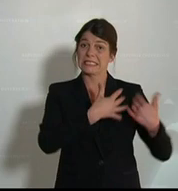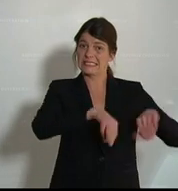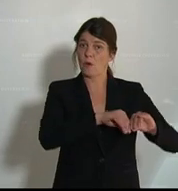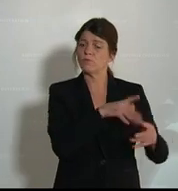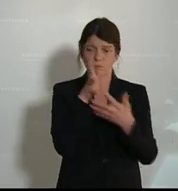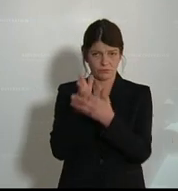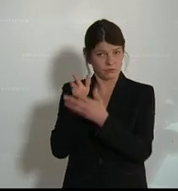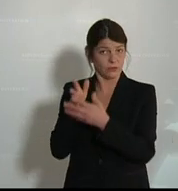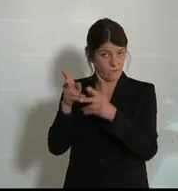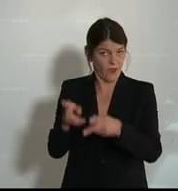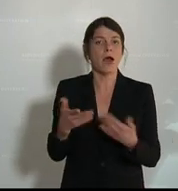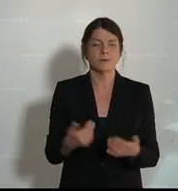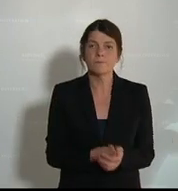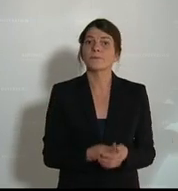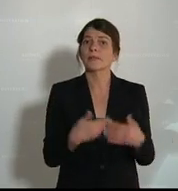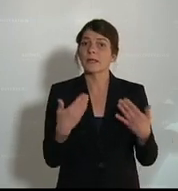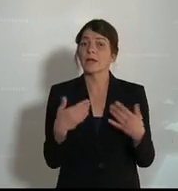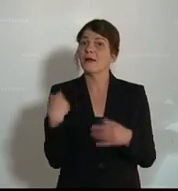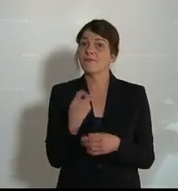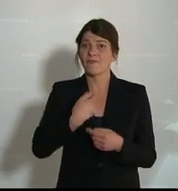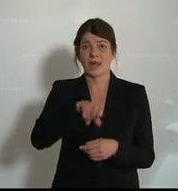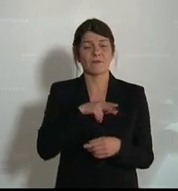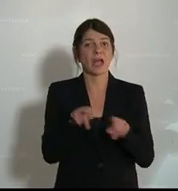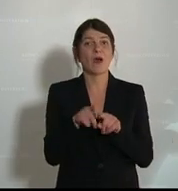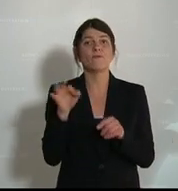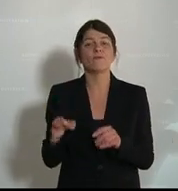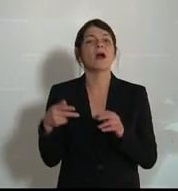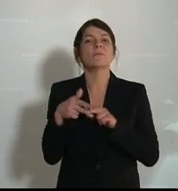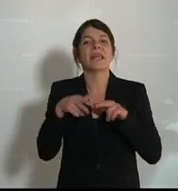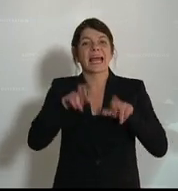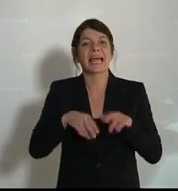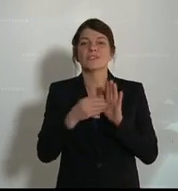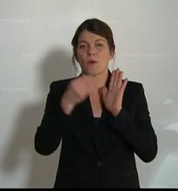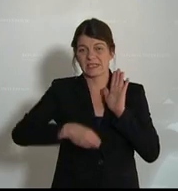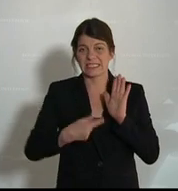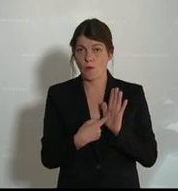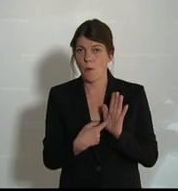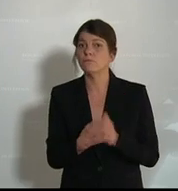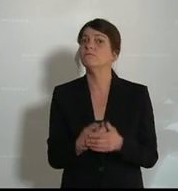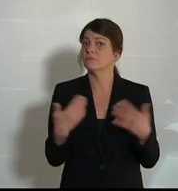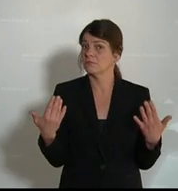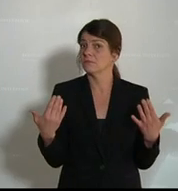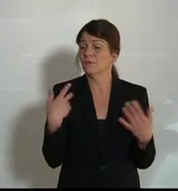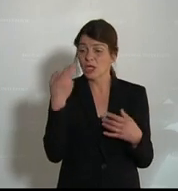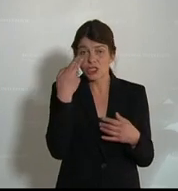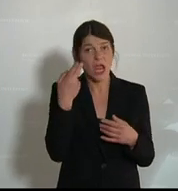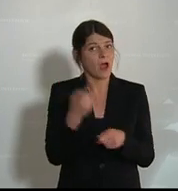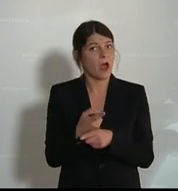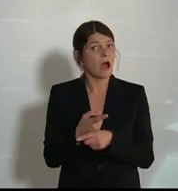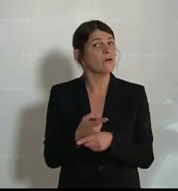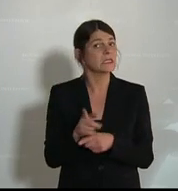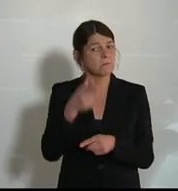überprüft. Wir sind zuständig für die Behindertenrechtskonvention, um eben Menschen